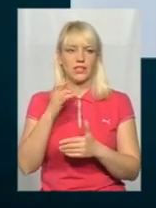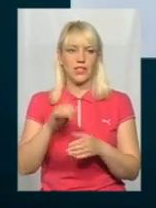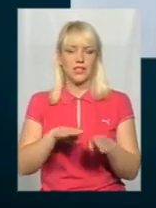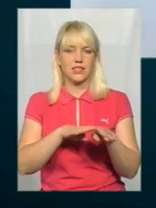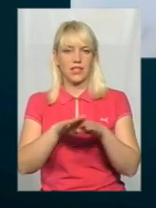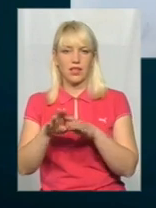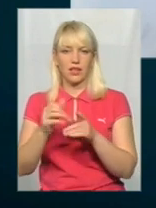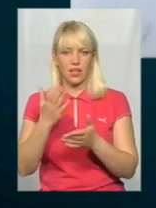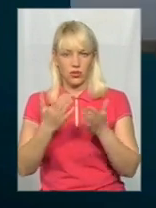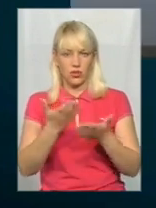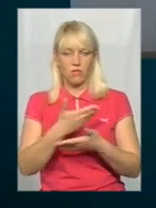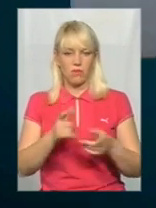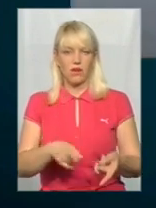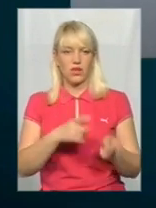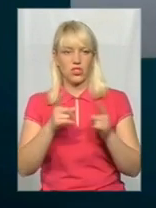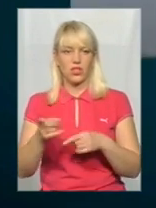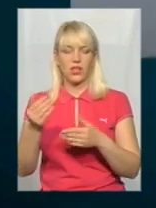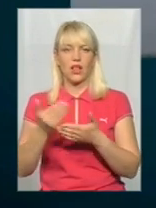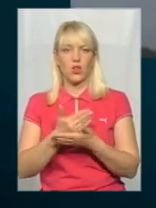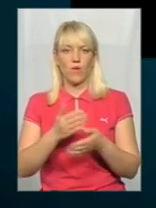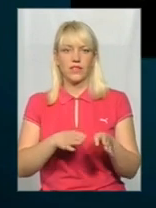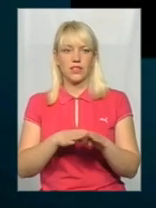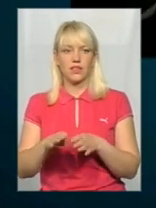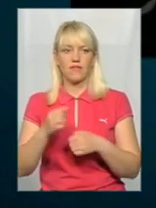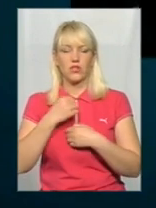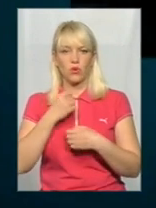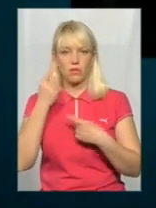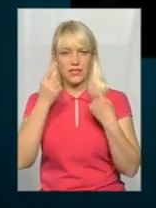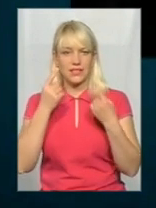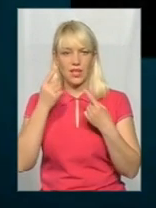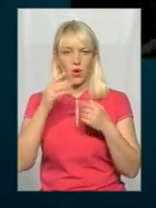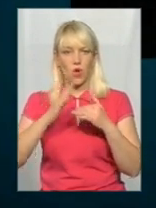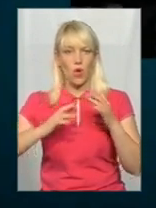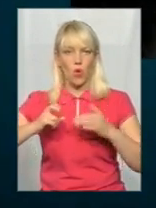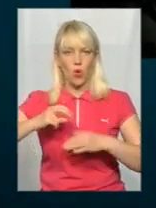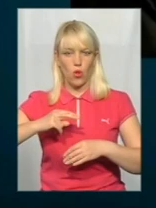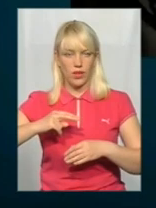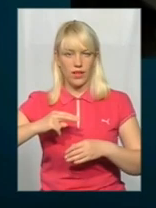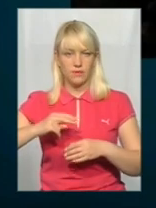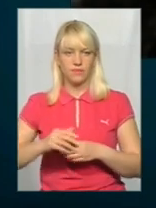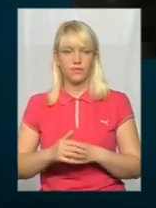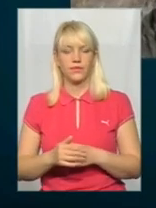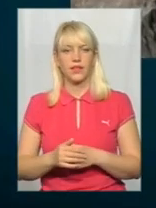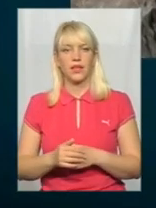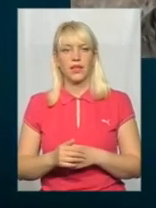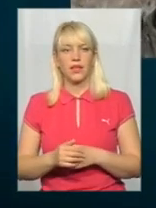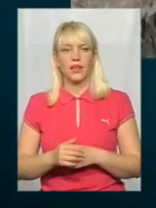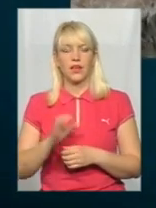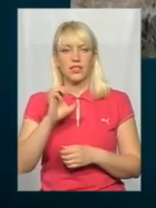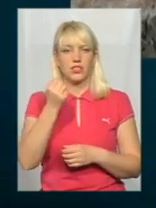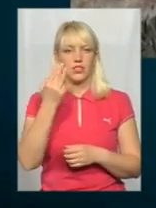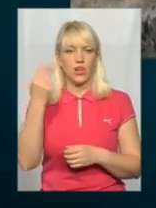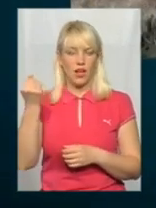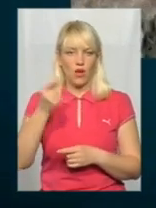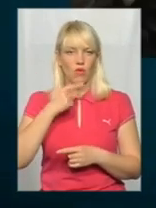перейшли на нові стандарти, розумієте, військові психологи Сил спеціальних операцій Сполучених Штатів